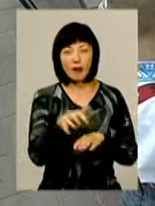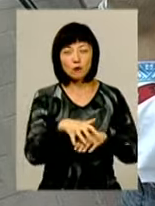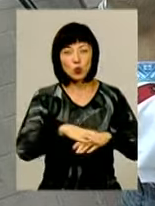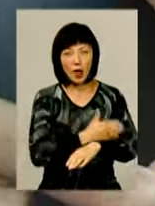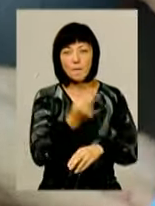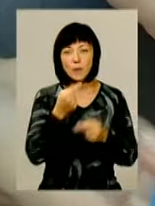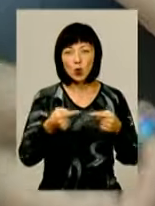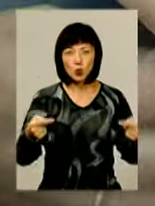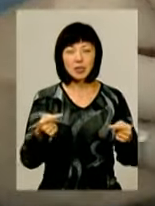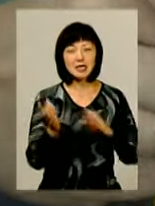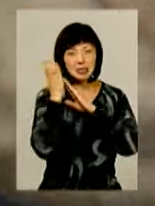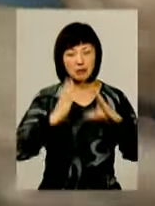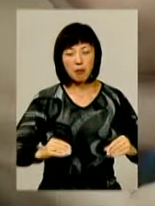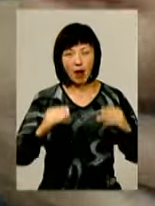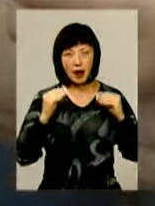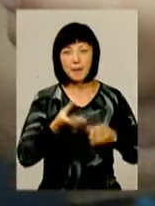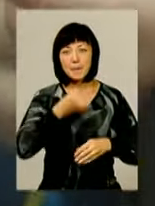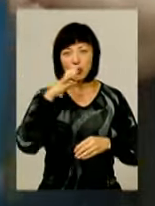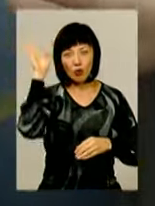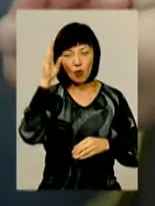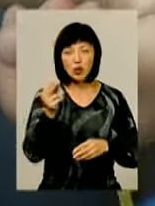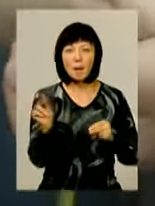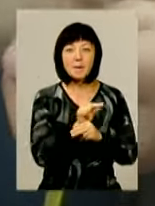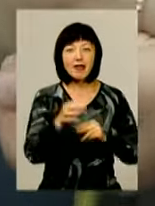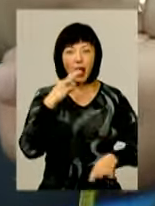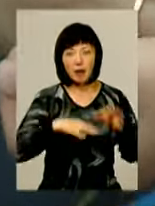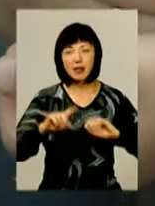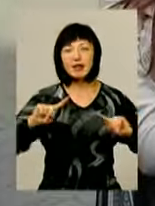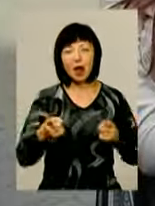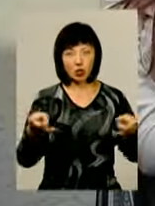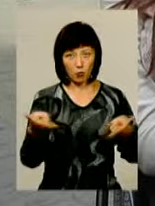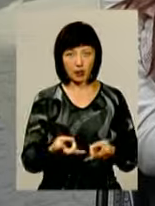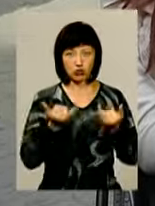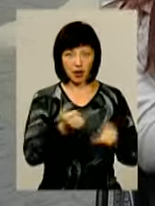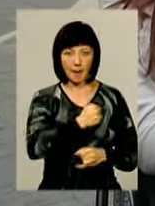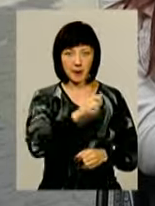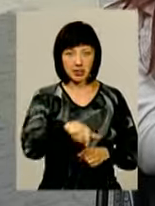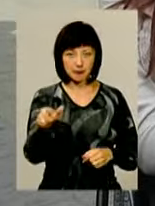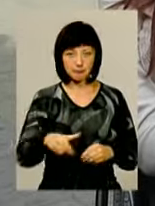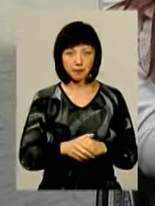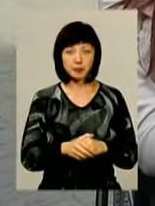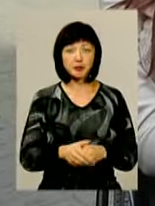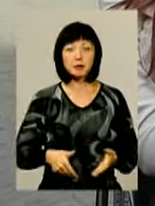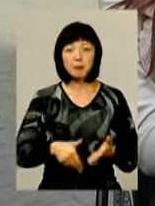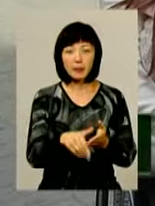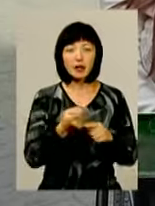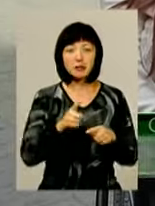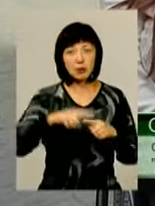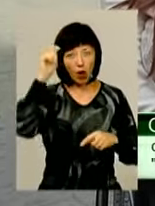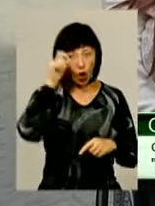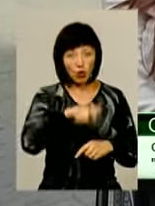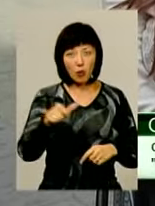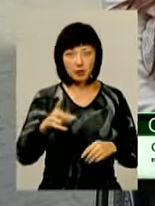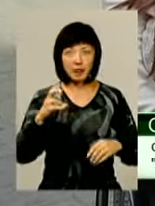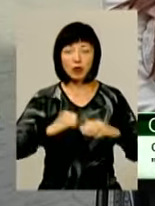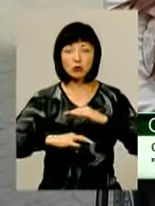продукти, спальники, питну воду, медикаменти. Найнеобхідніше для бійців. Випомагаючи тим хлопцям і дівчатам, які на сході,